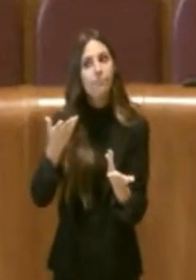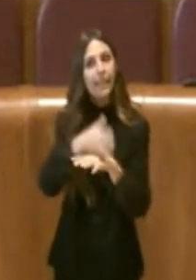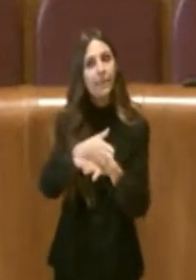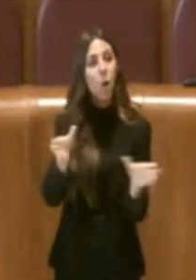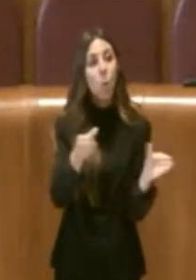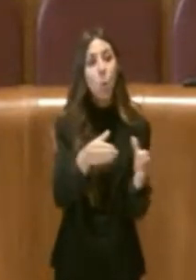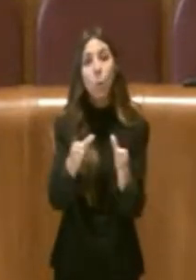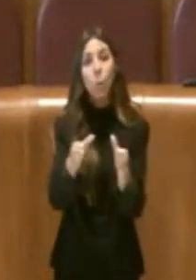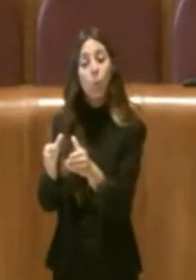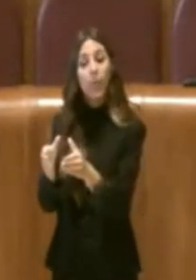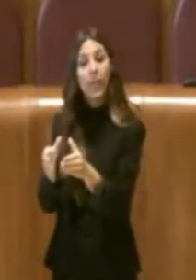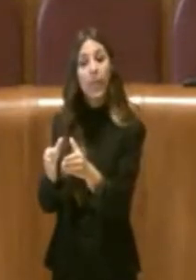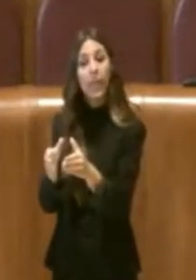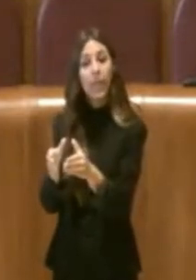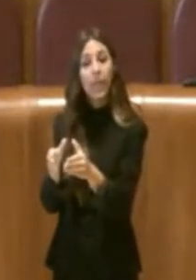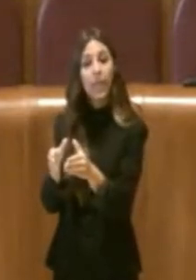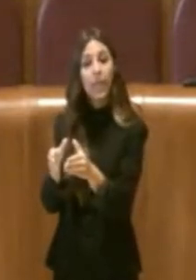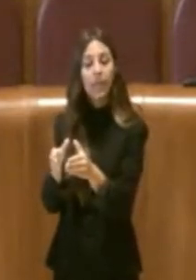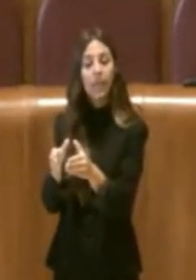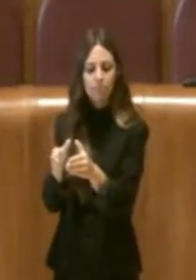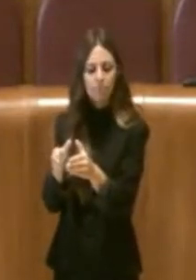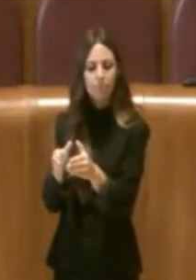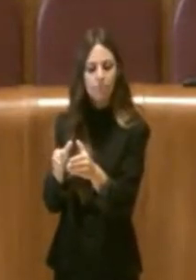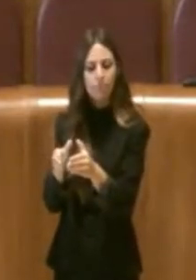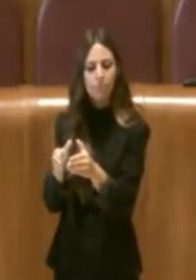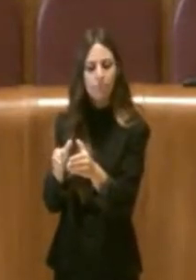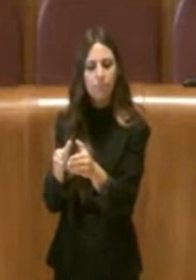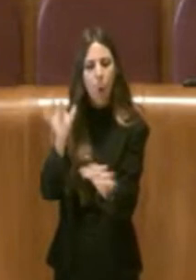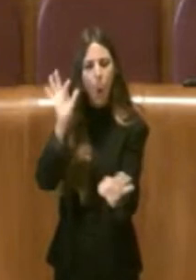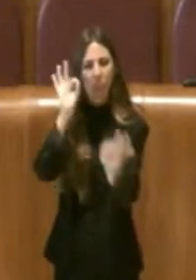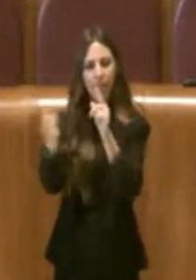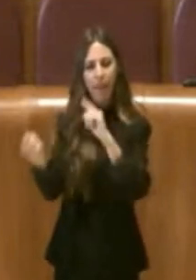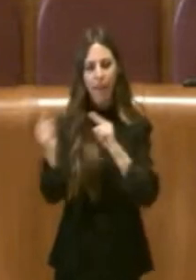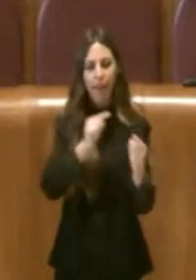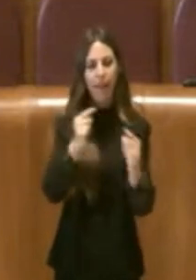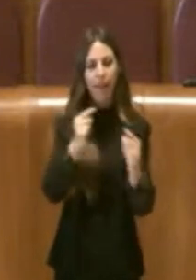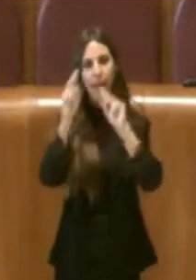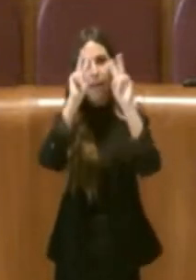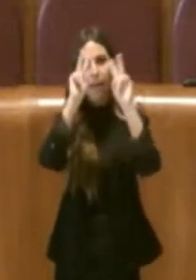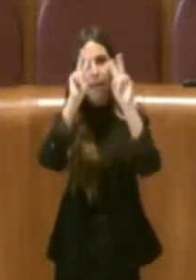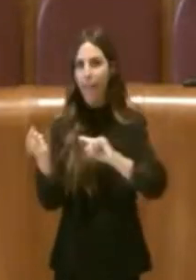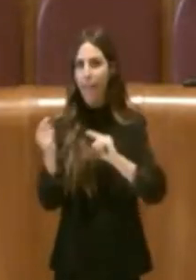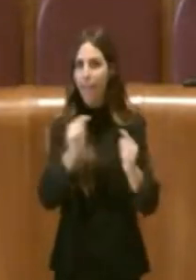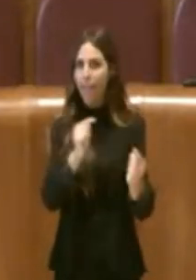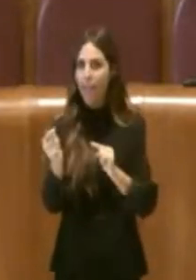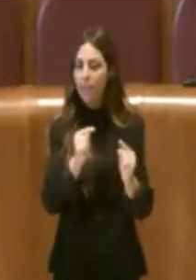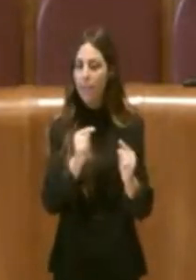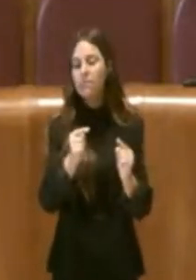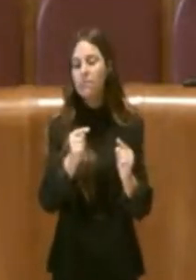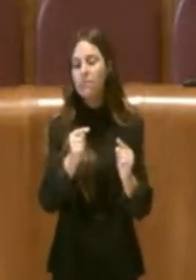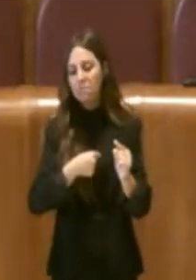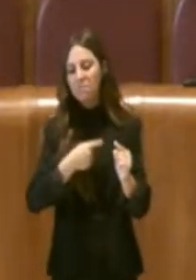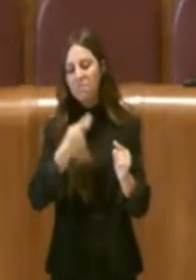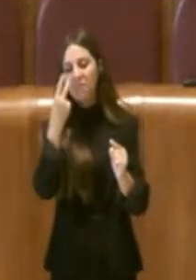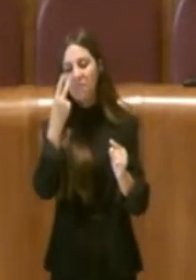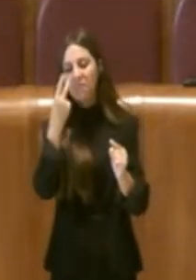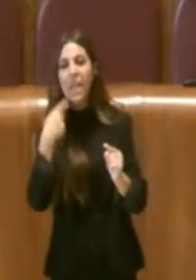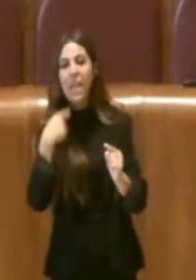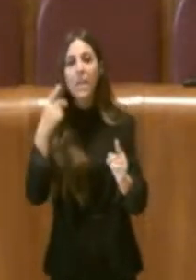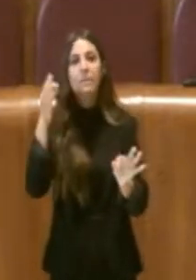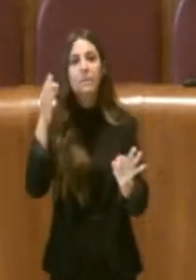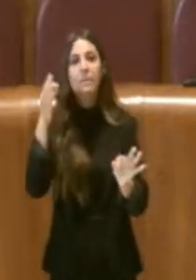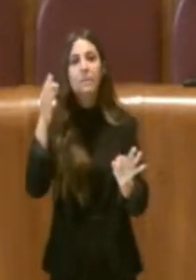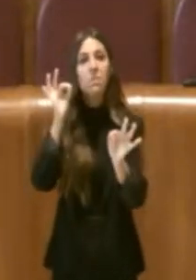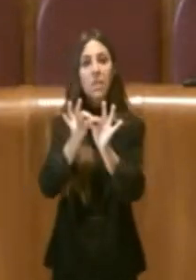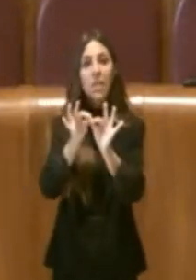gruppi per ovviamente discutere su questi temi e verificare se si potranno raggiungere delle convergenze anche